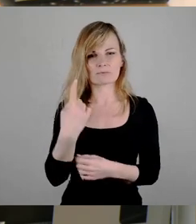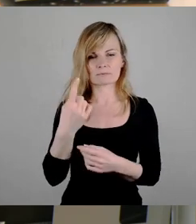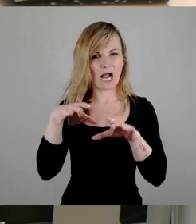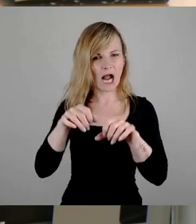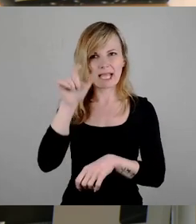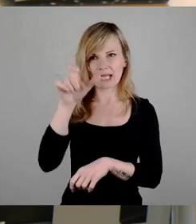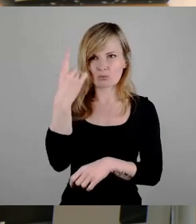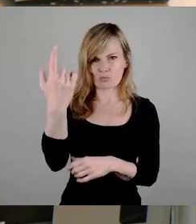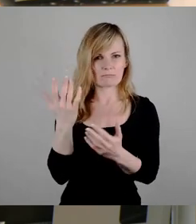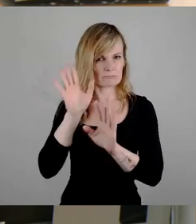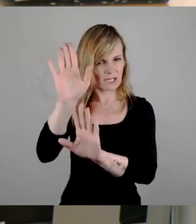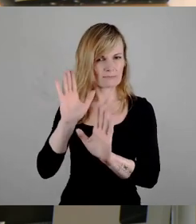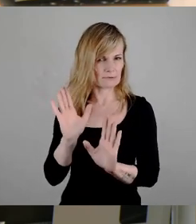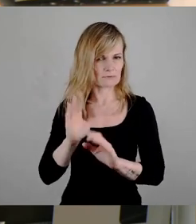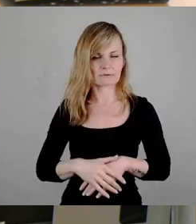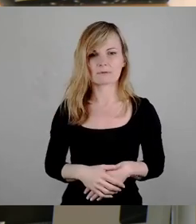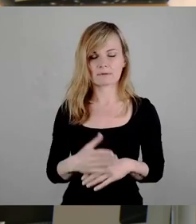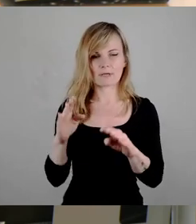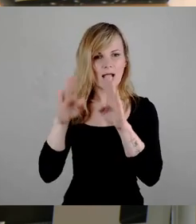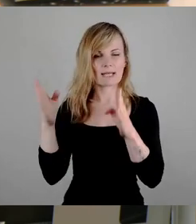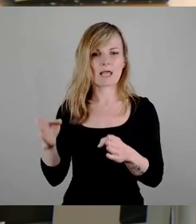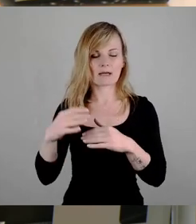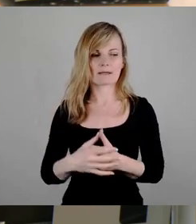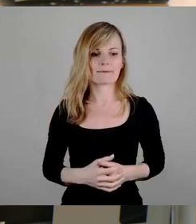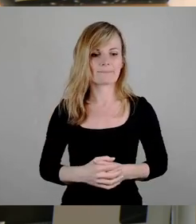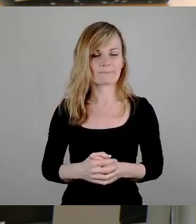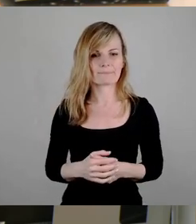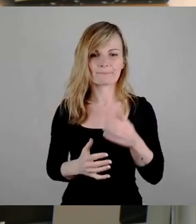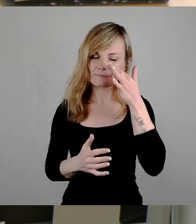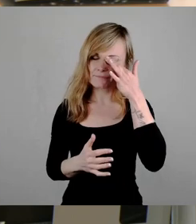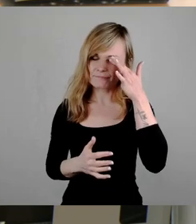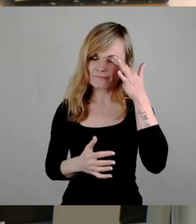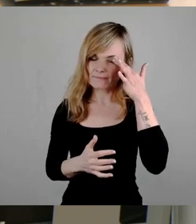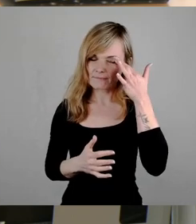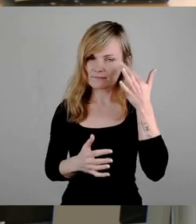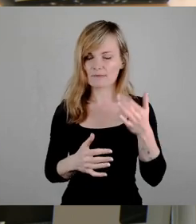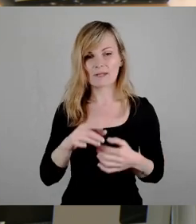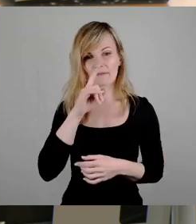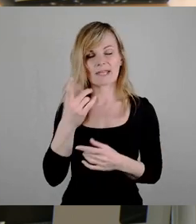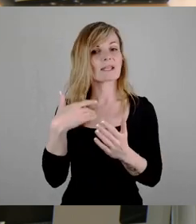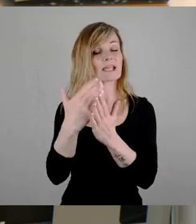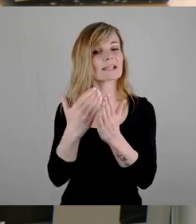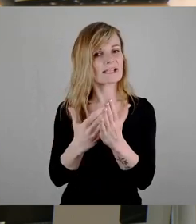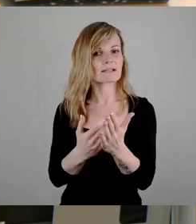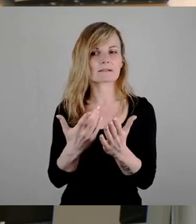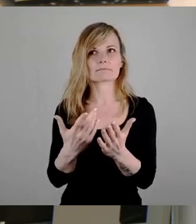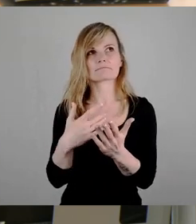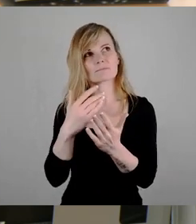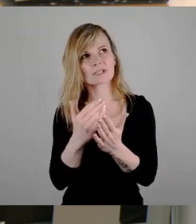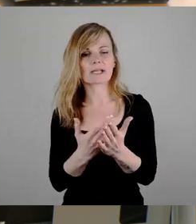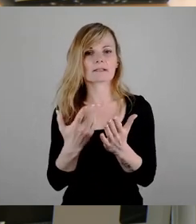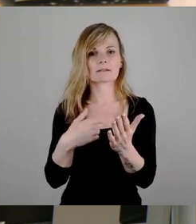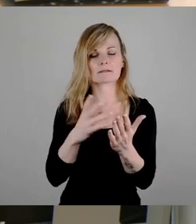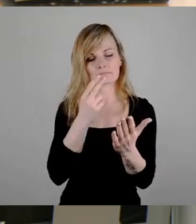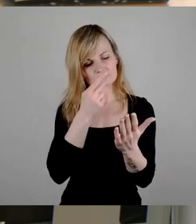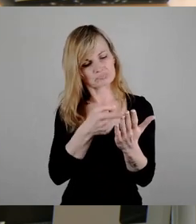Anlage. Wenn man sich die Gesetzeslage anguckt, dann ist